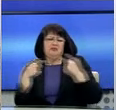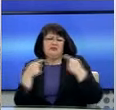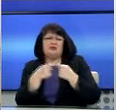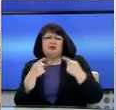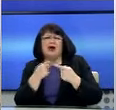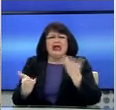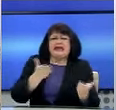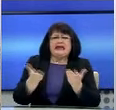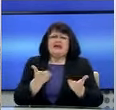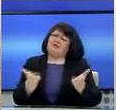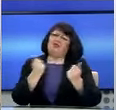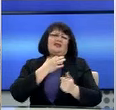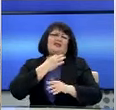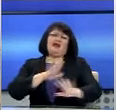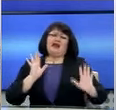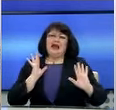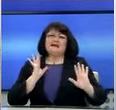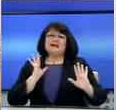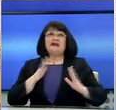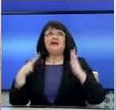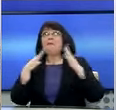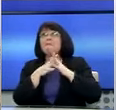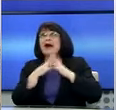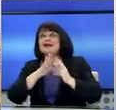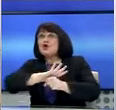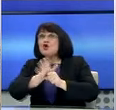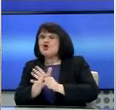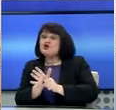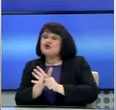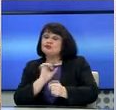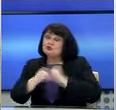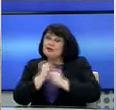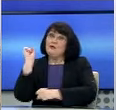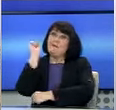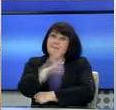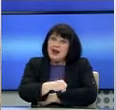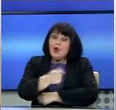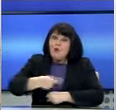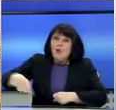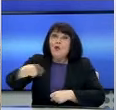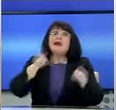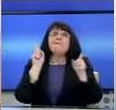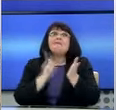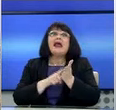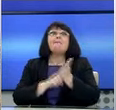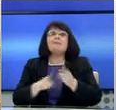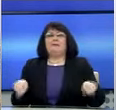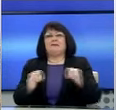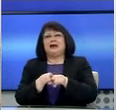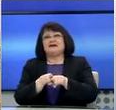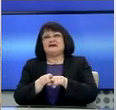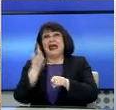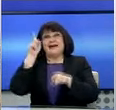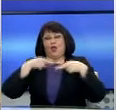ψευτοδηλήματα. Γιατί σε αυτή τη μάχη κατά της πανδημίας είμαστε όλοι μαζί ή έστω θα έπρεπε να είμαστε όλοι μαζί. Γιατί είναι